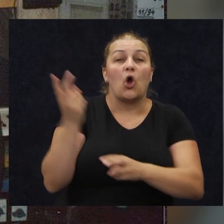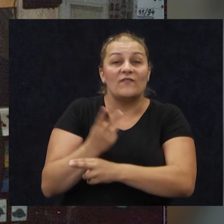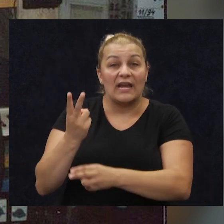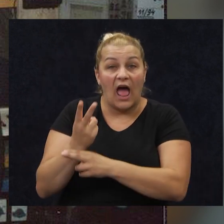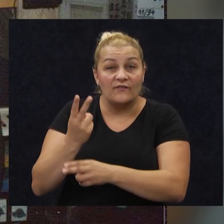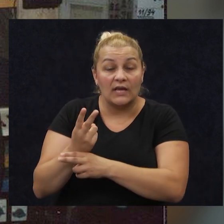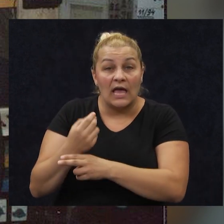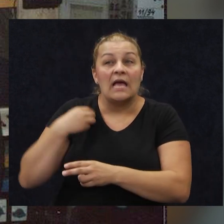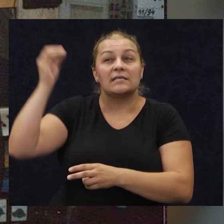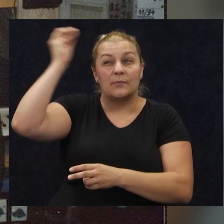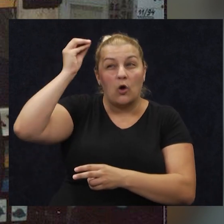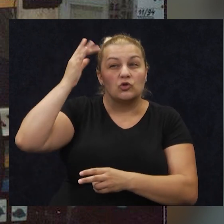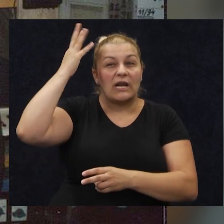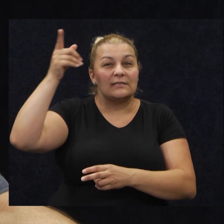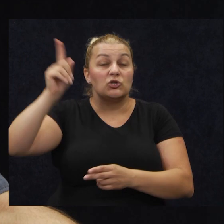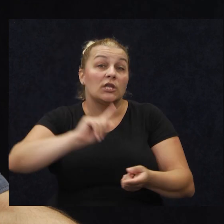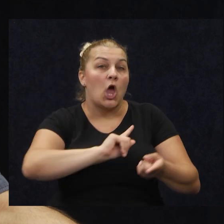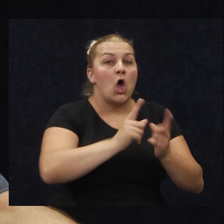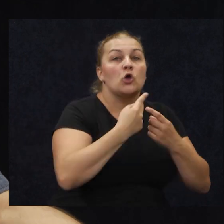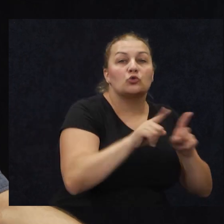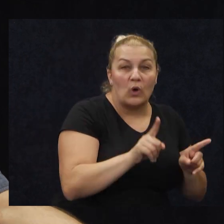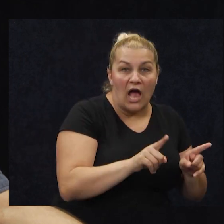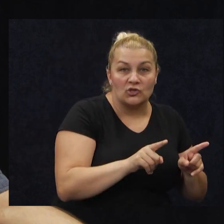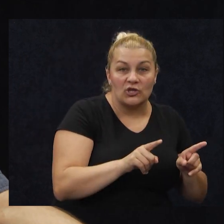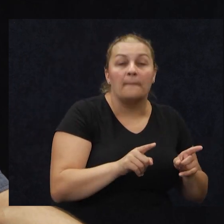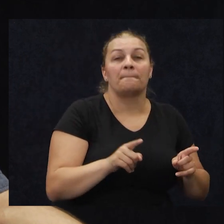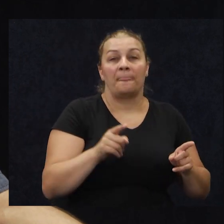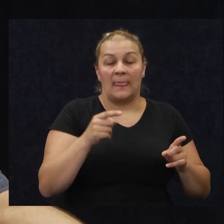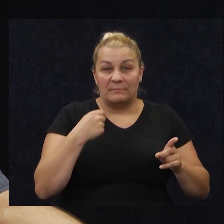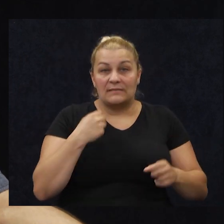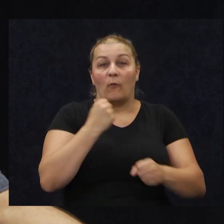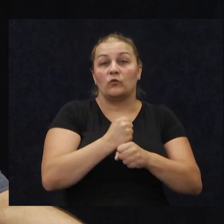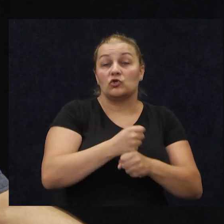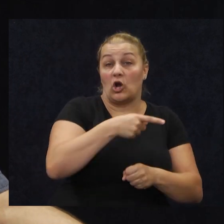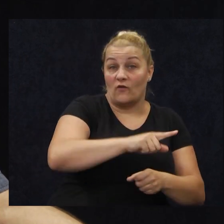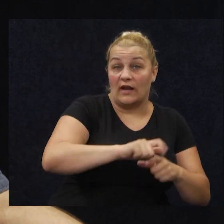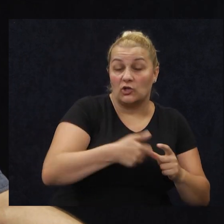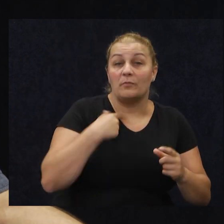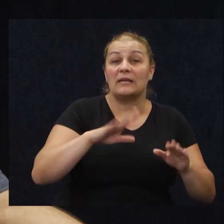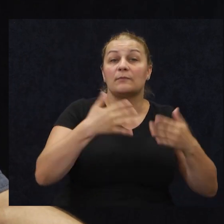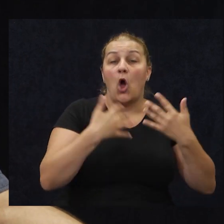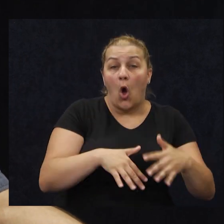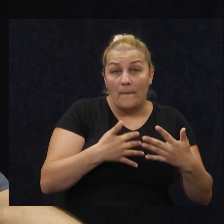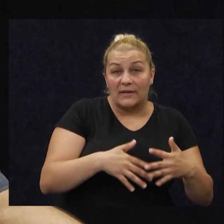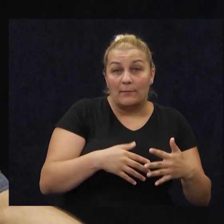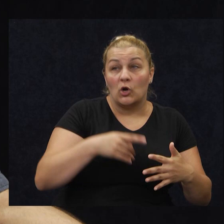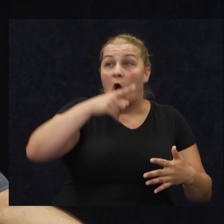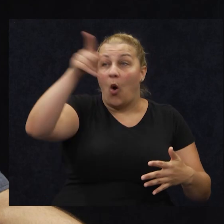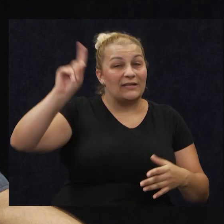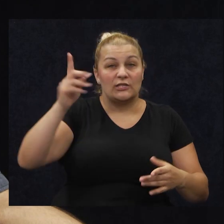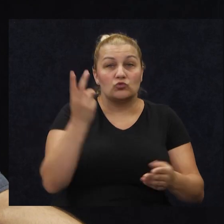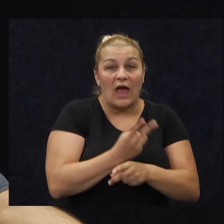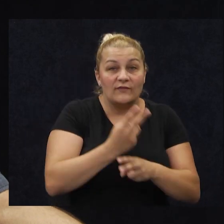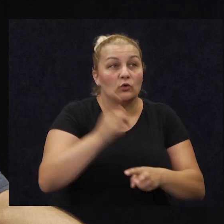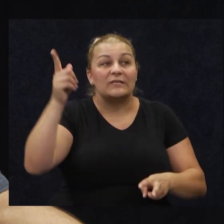i naučio sam se razmišljati drugačije. Mi smo funkcionirali na takav način. Znači, imali smo opremu na koju oni nisu navikli, ne znam